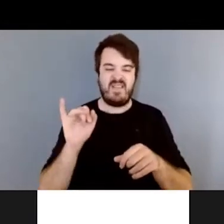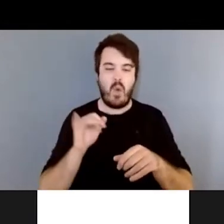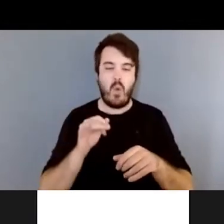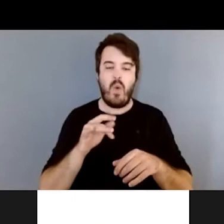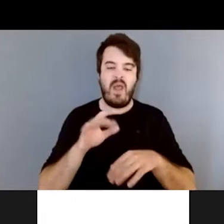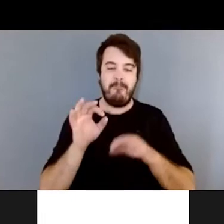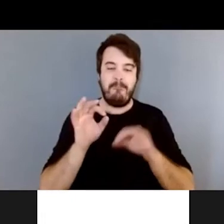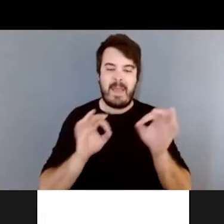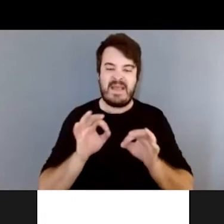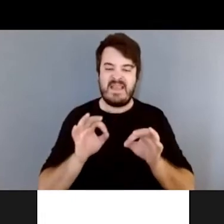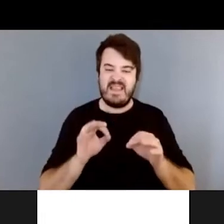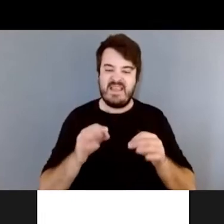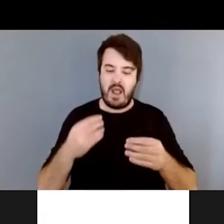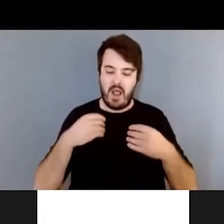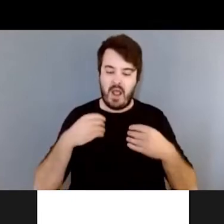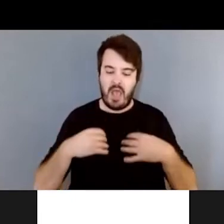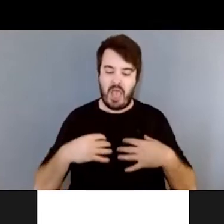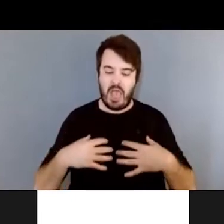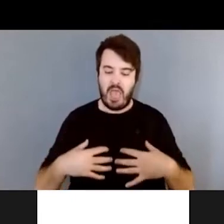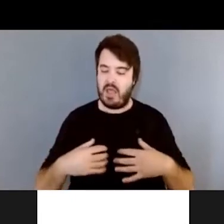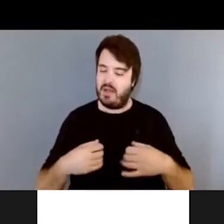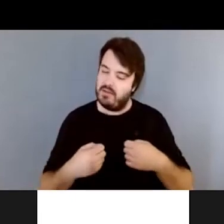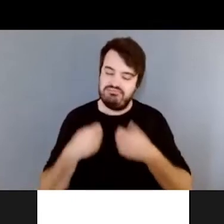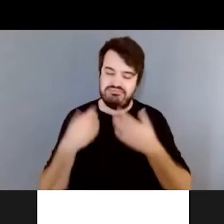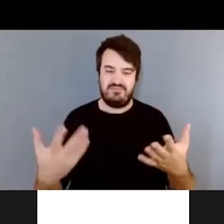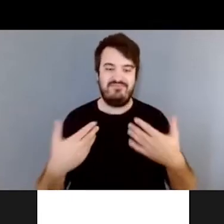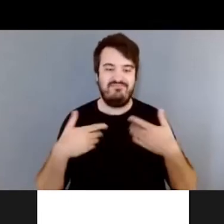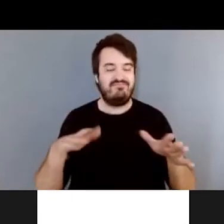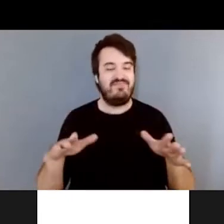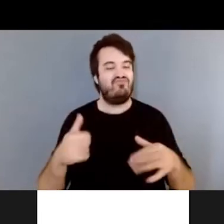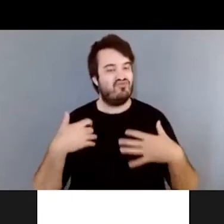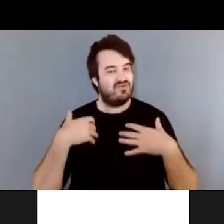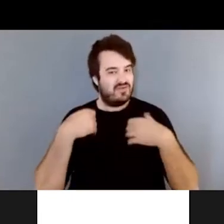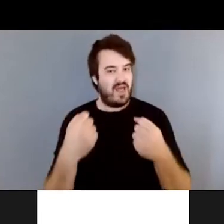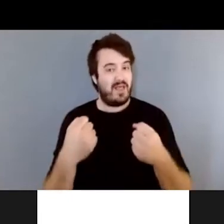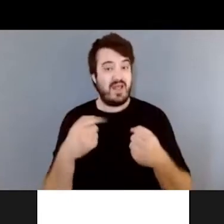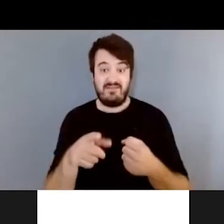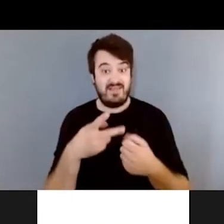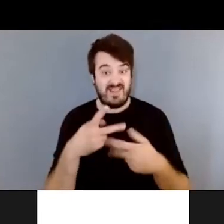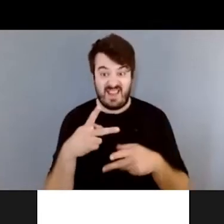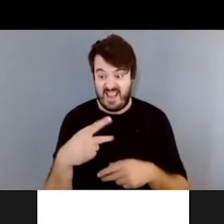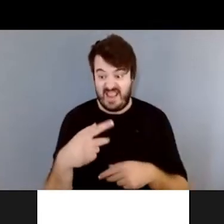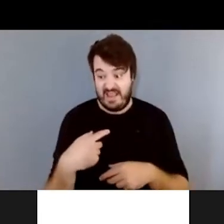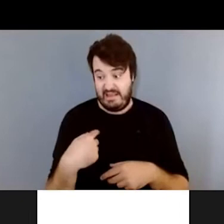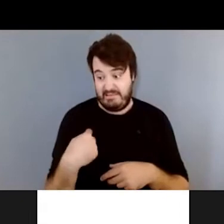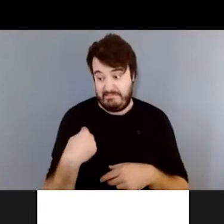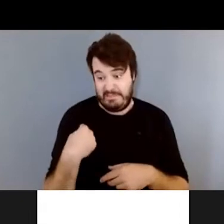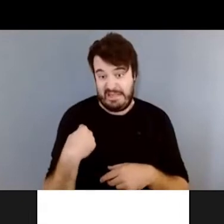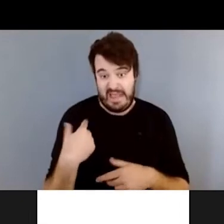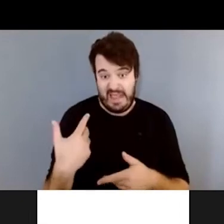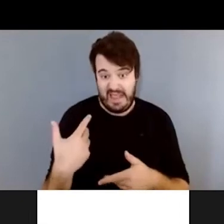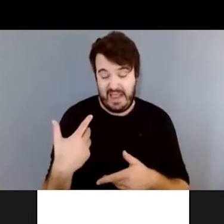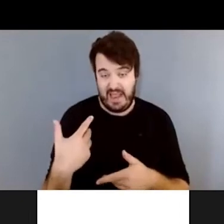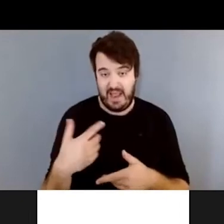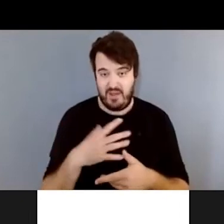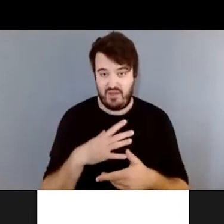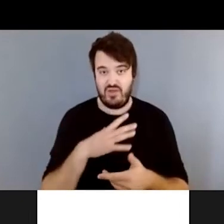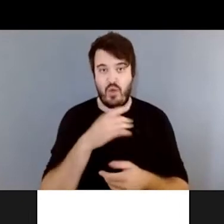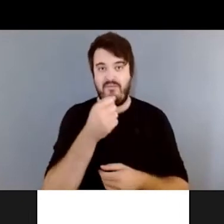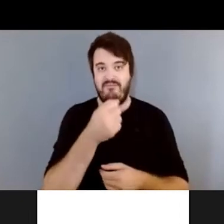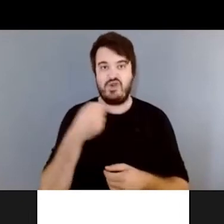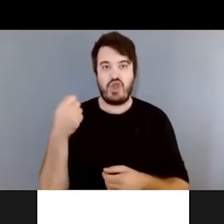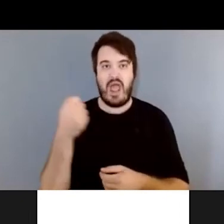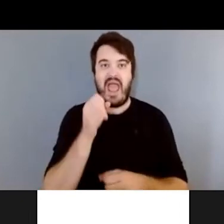qui venait de notre alimentation parce qu'on n'avait pas, c'est très récent, en fait, qu'on a des réfrigérateurs.